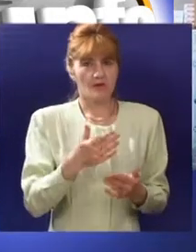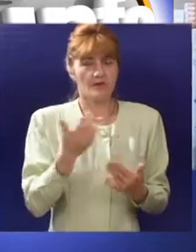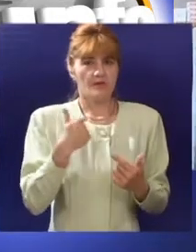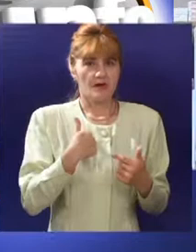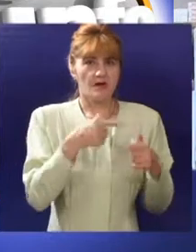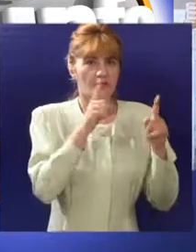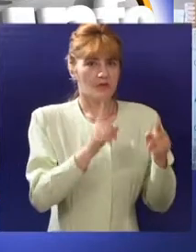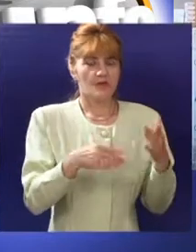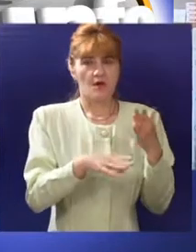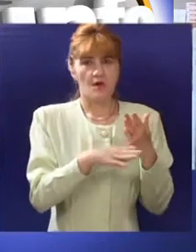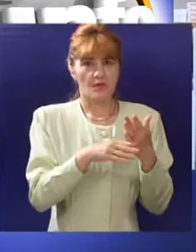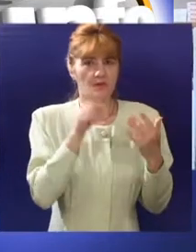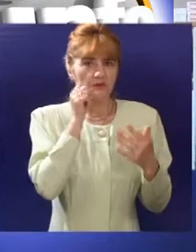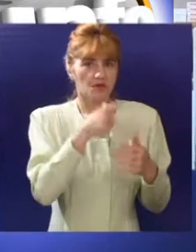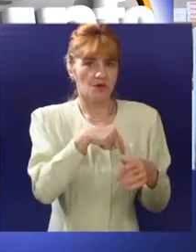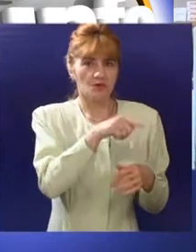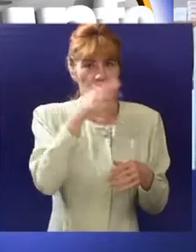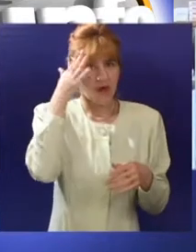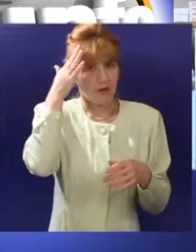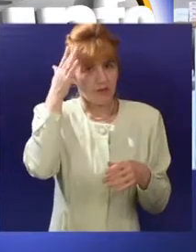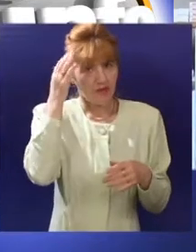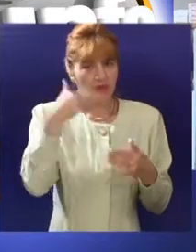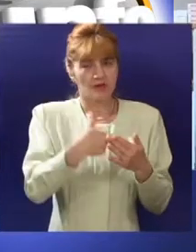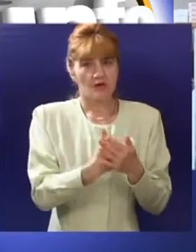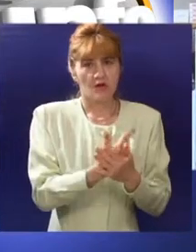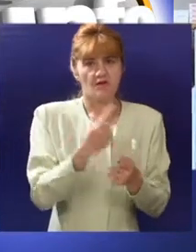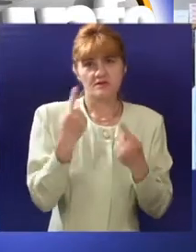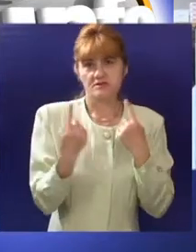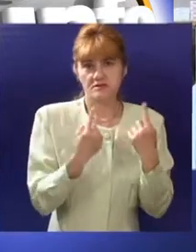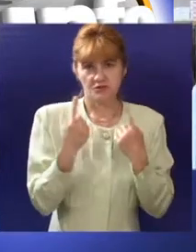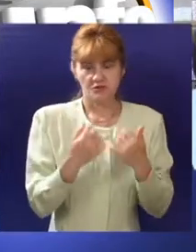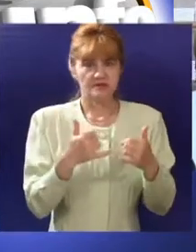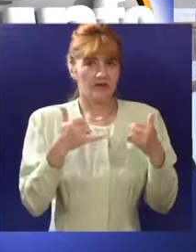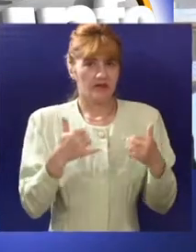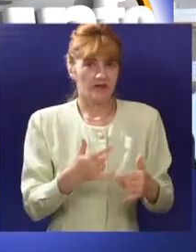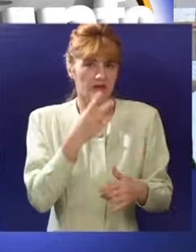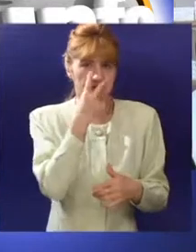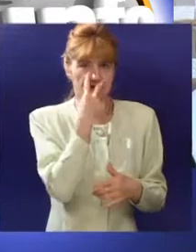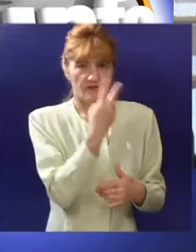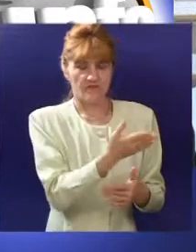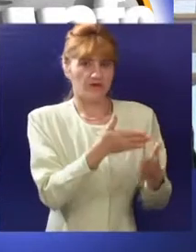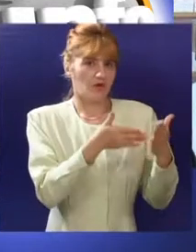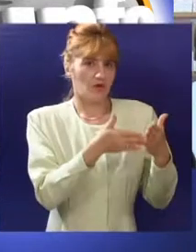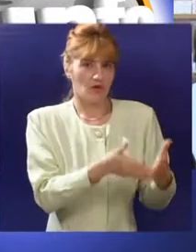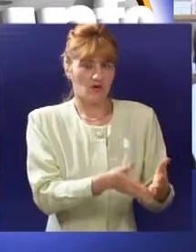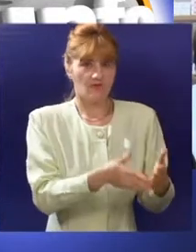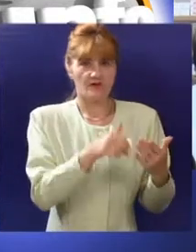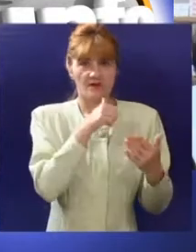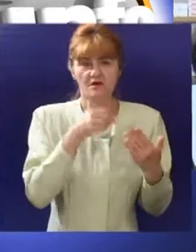rukosu mjesto zajednice i ljudima koji su izrazili svoju zabriotost zbog novih okolnosti, danas možemo ovde da vidimo da